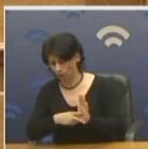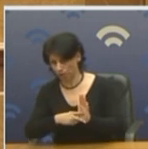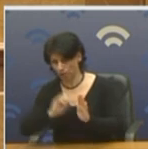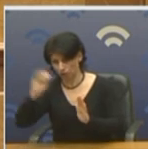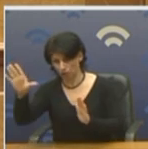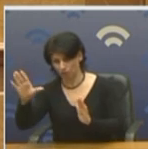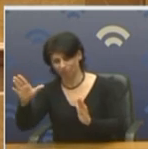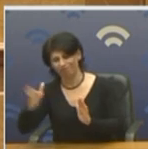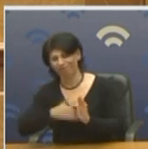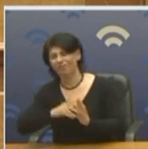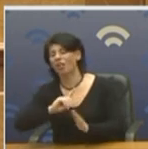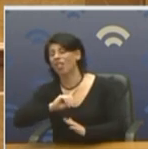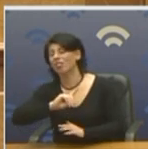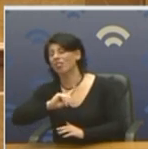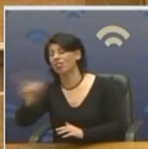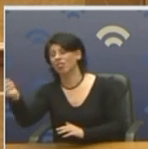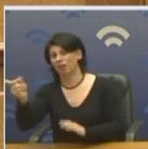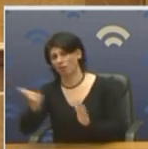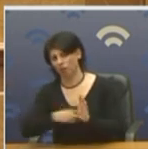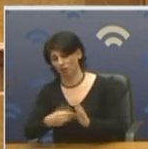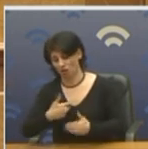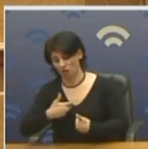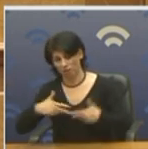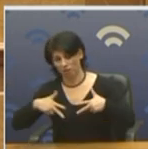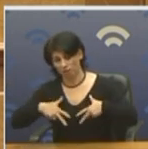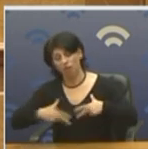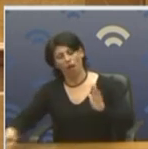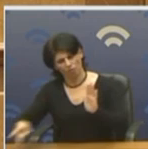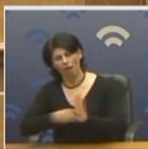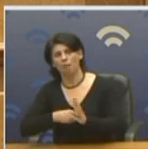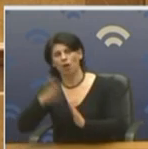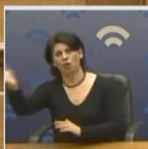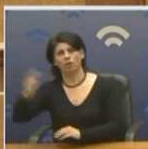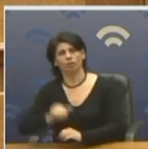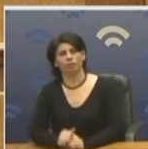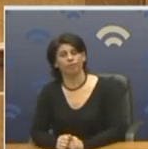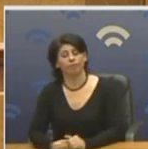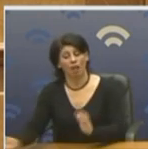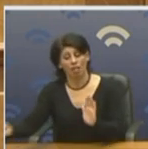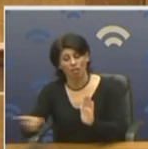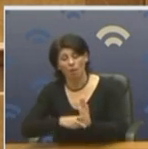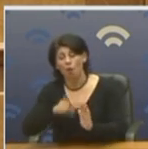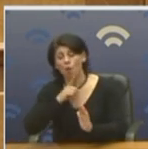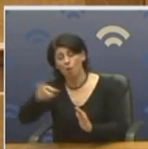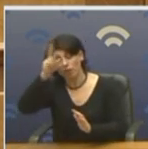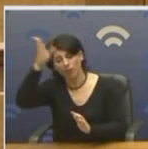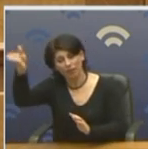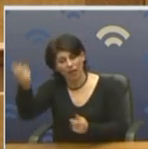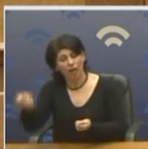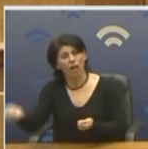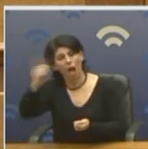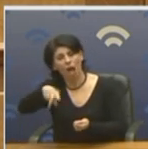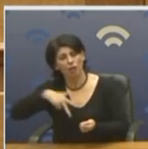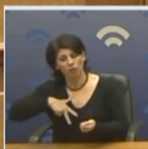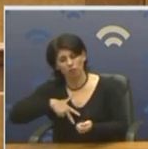Μπράβο, δεν απαγορεύτηκαν λοιπόν. Εγώ, αν ήμουν κυβέρνηση, θα την απαγόρευα όμως. Θα την απαγόρευα όπως κάνει η Γερμανία, όπως κάνουν οι άλλες σχόλες, για να